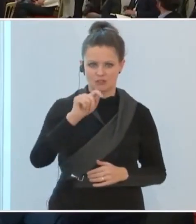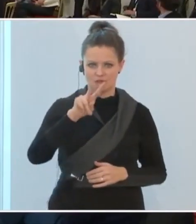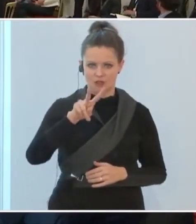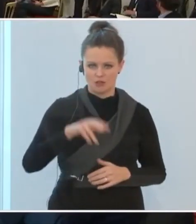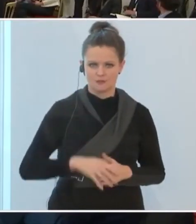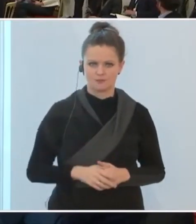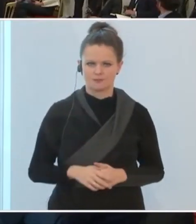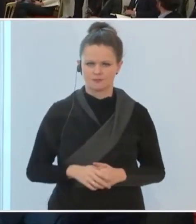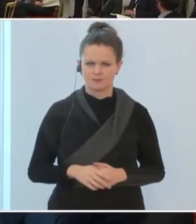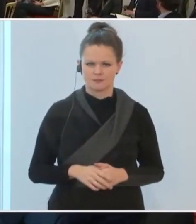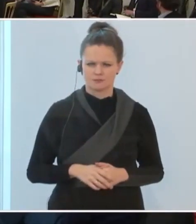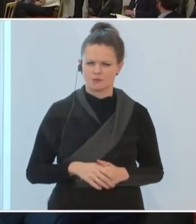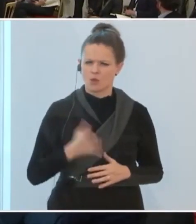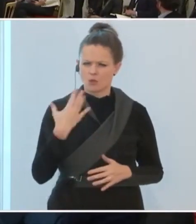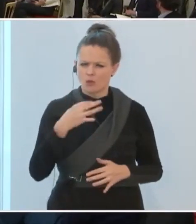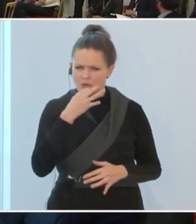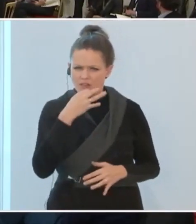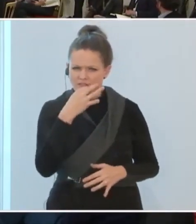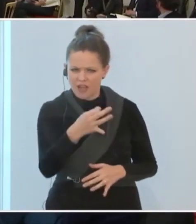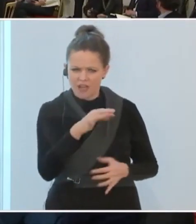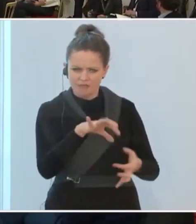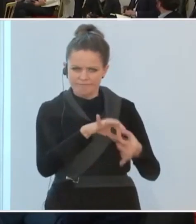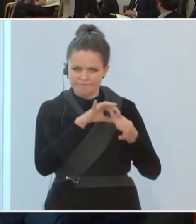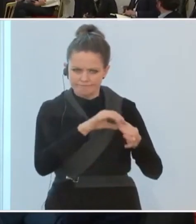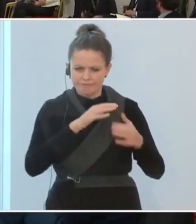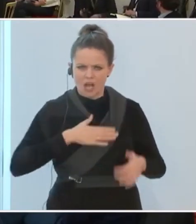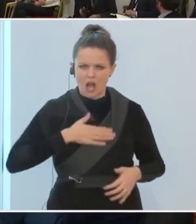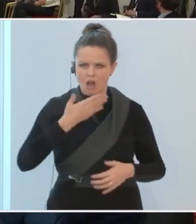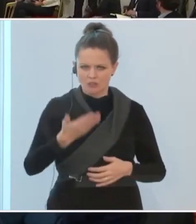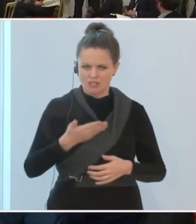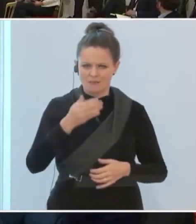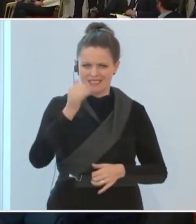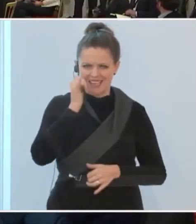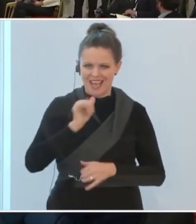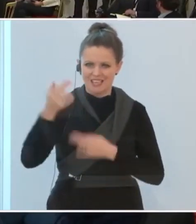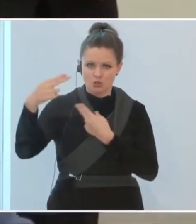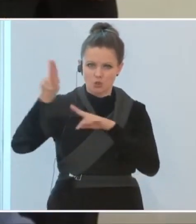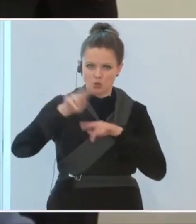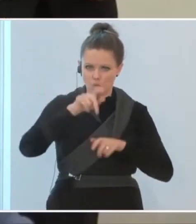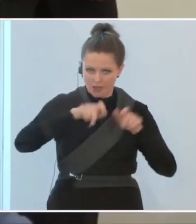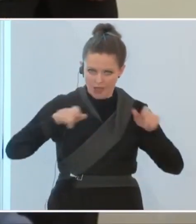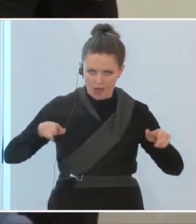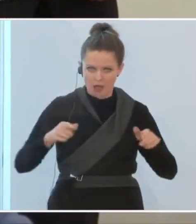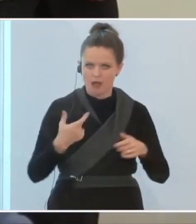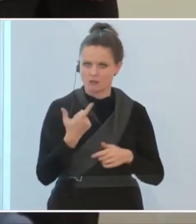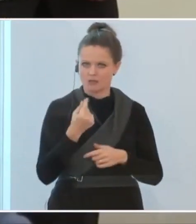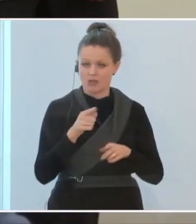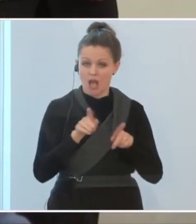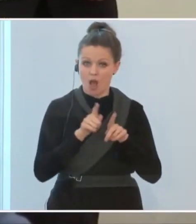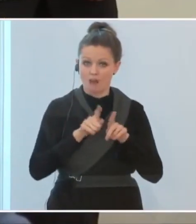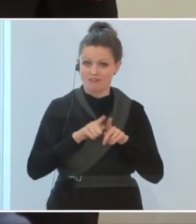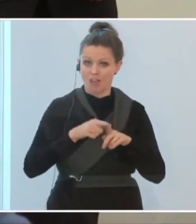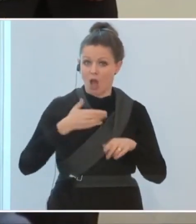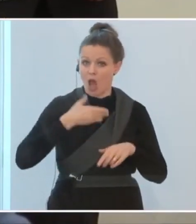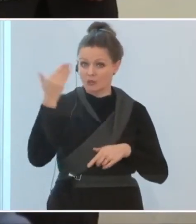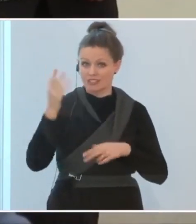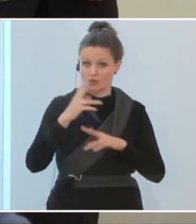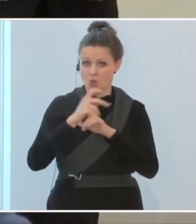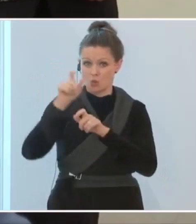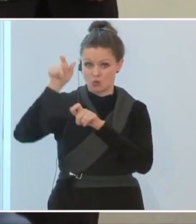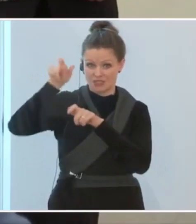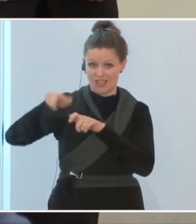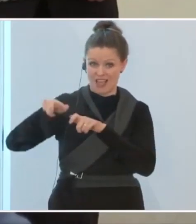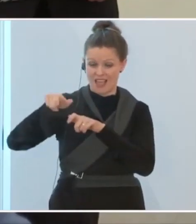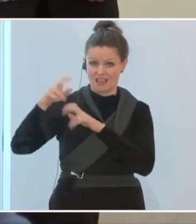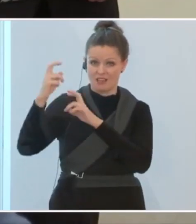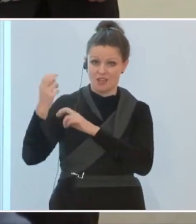eine Nachfrage zu den Ausnahmen für Reiserückkehrer beziehungsweise Ausnahmen für Auslandsösterreicher geben, die zu